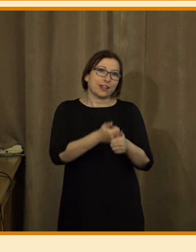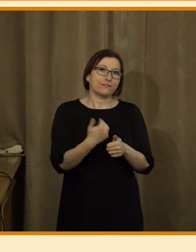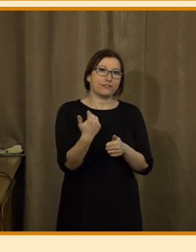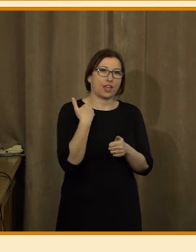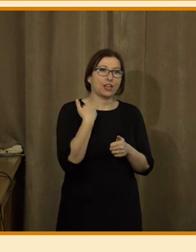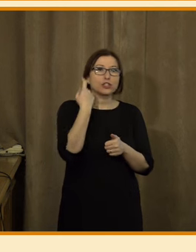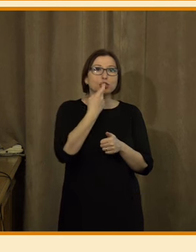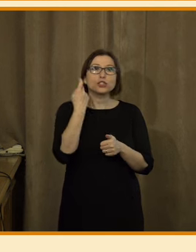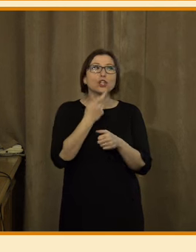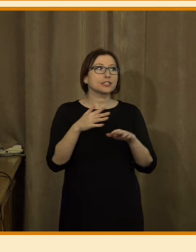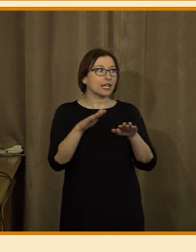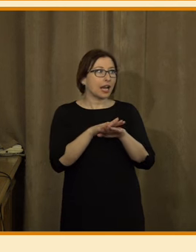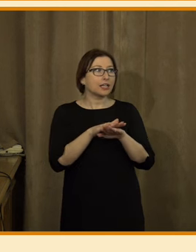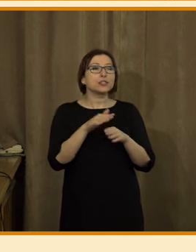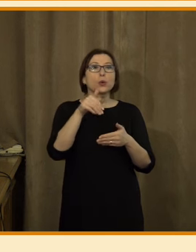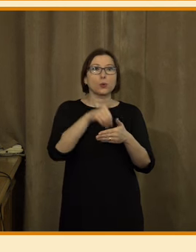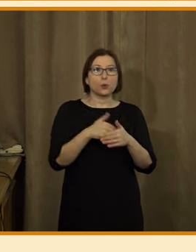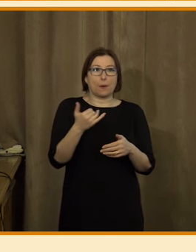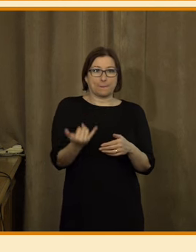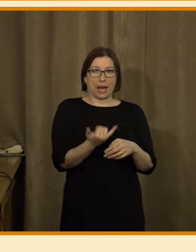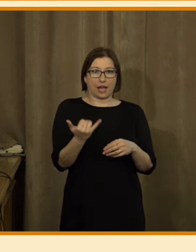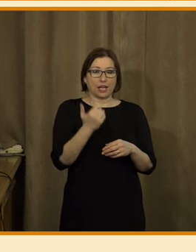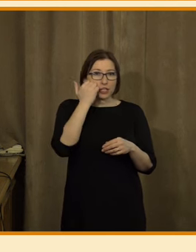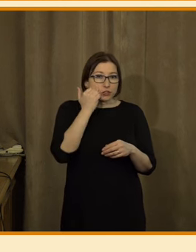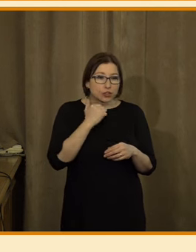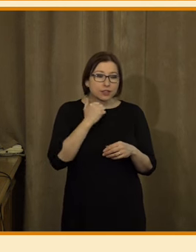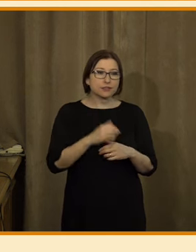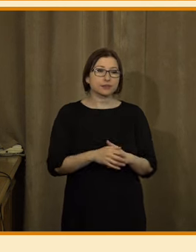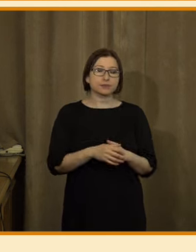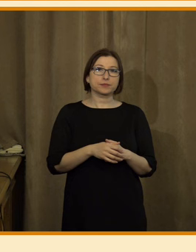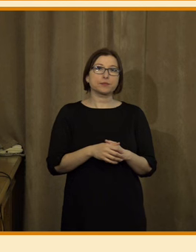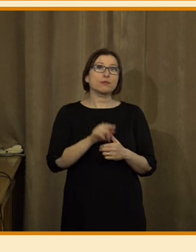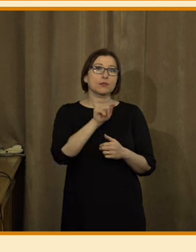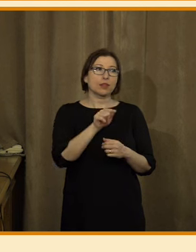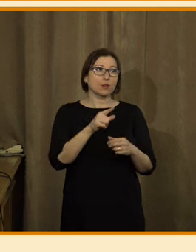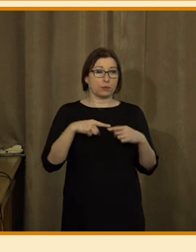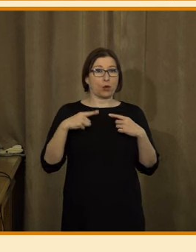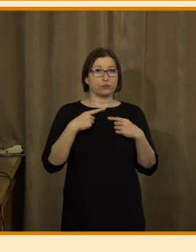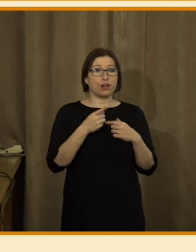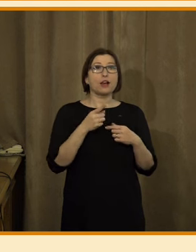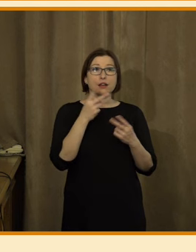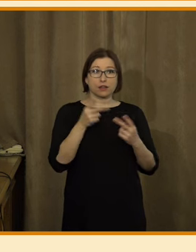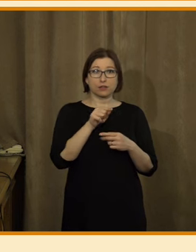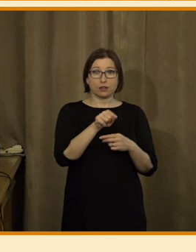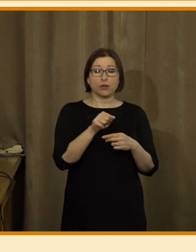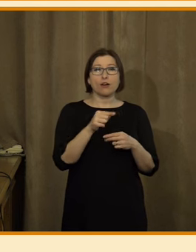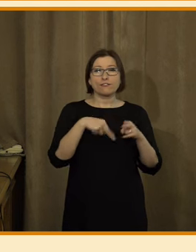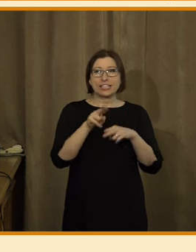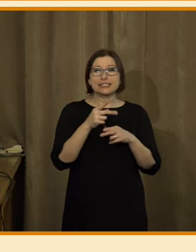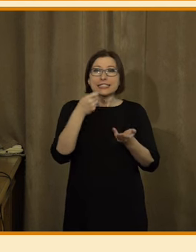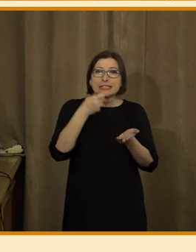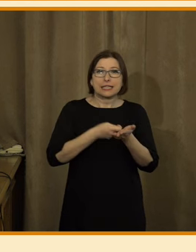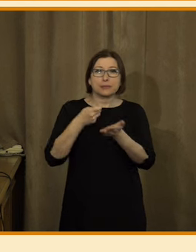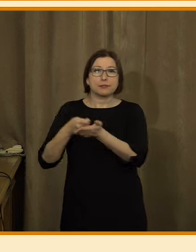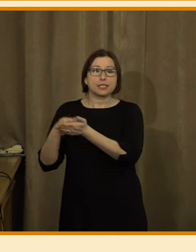užívají převážně mladší lidé. Není to úplně zcela tak, spíše už se dneska liší, jaké